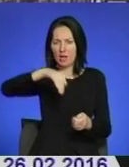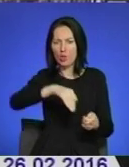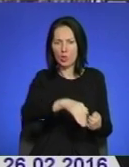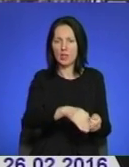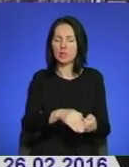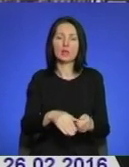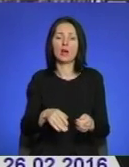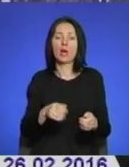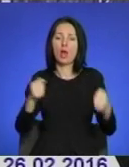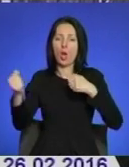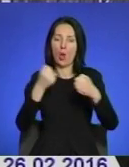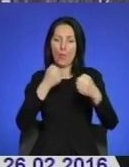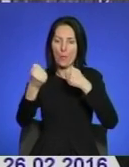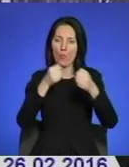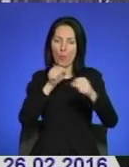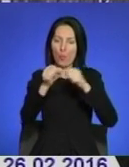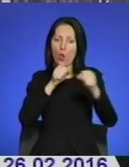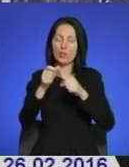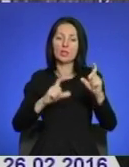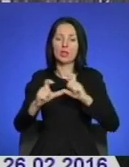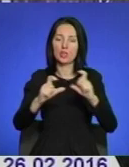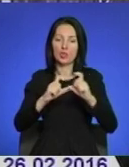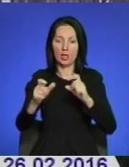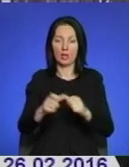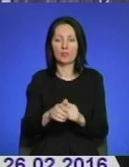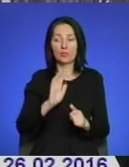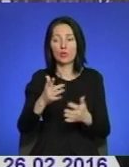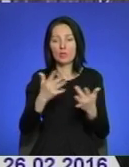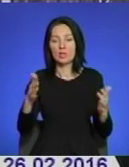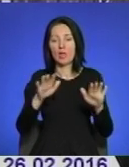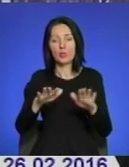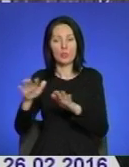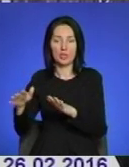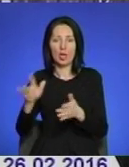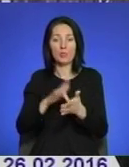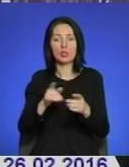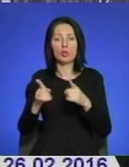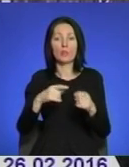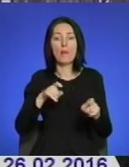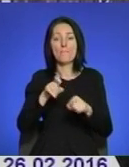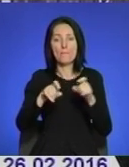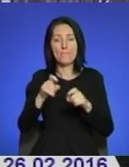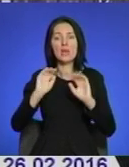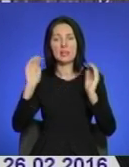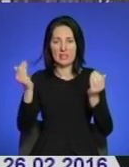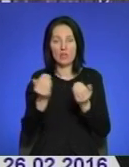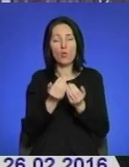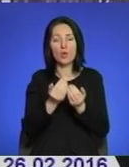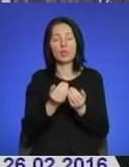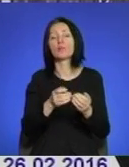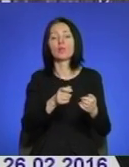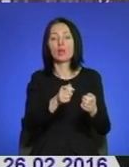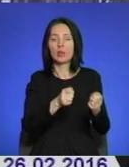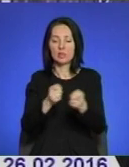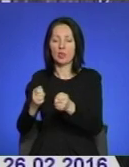змаг, бокс та шахи. Вони будуть відбуватися в різних приміщеннях міста Тернополя. Це, зокрема, біг на міському стадіоні, стрільба в тирі в